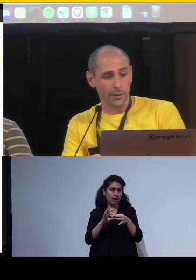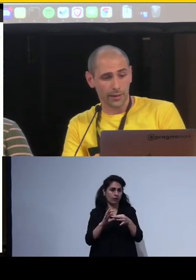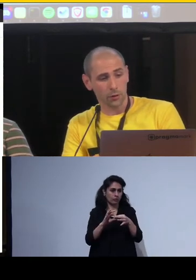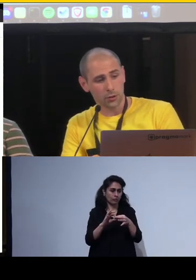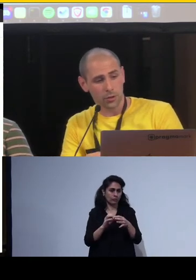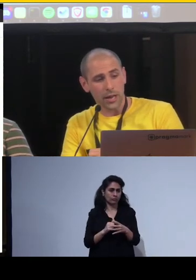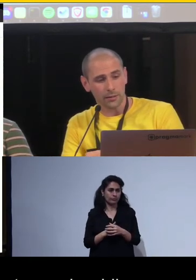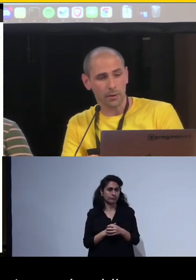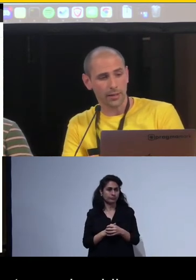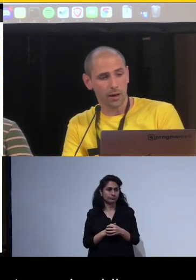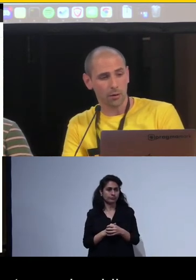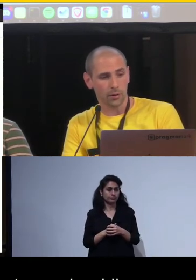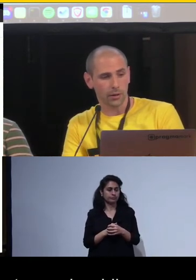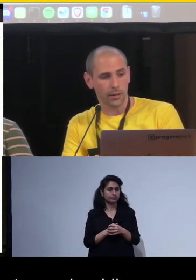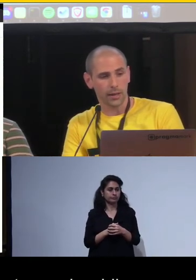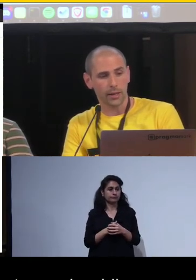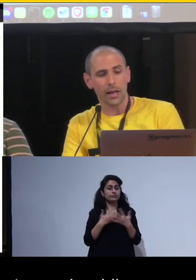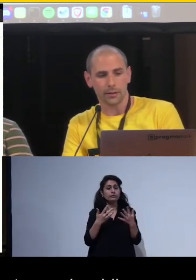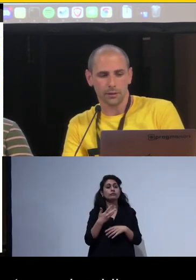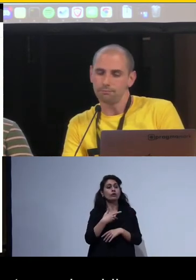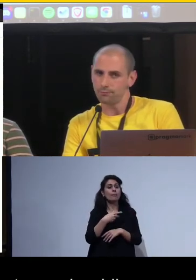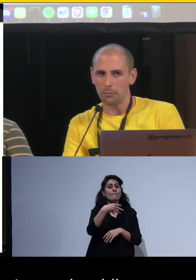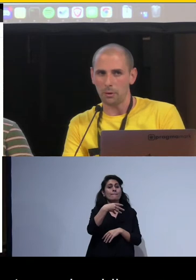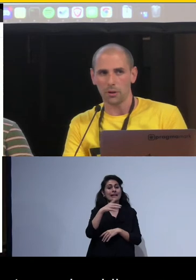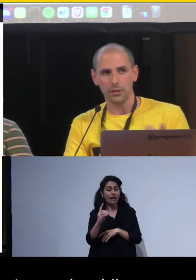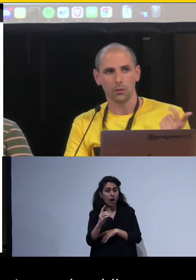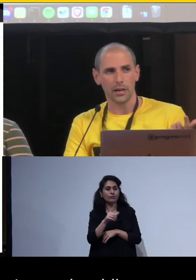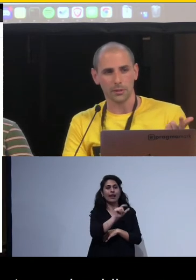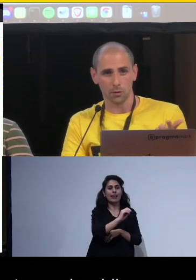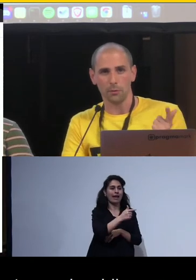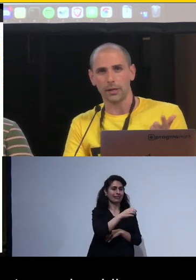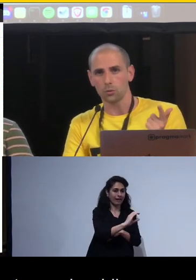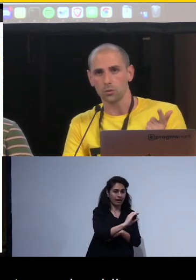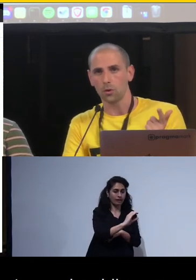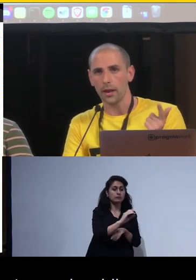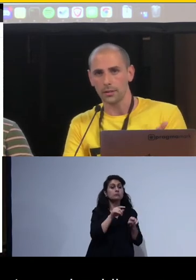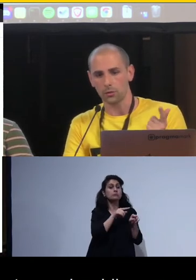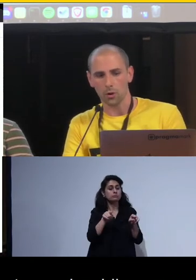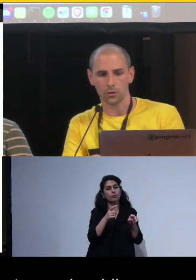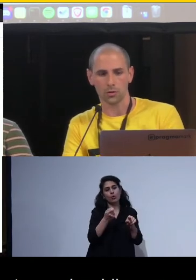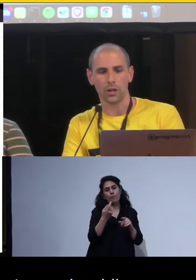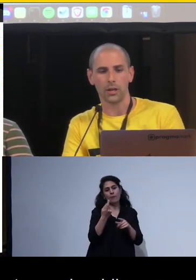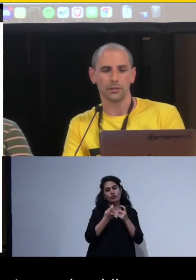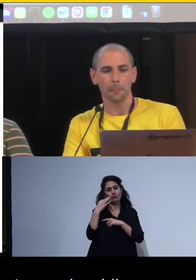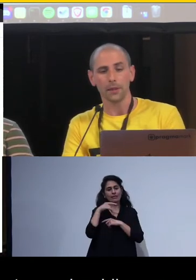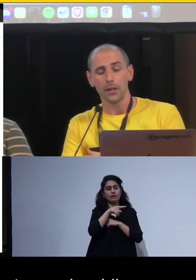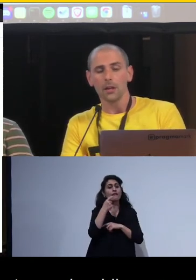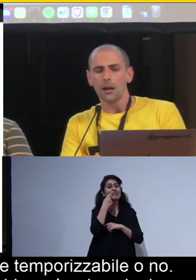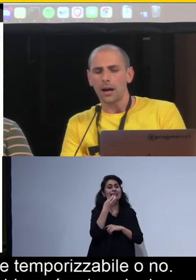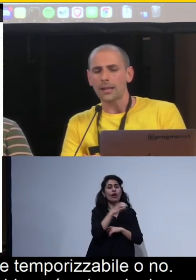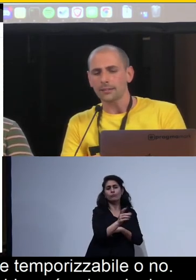Ovviamente nei codici sorgenti, Markdown e LATEC, non abbiamo né video, né animazioni, perché tutto è scritto in codice sorgente.